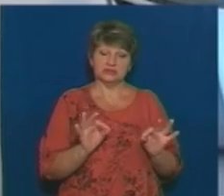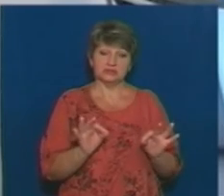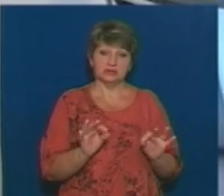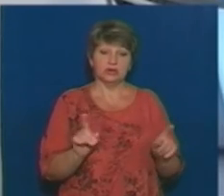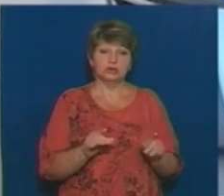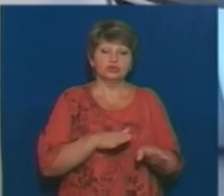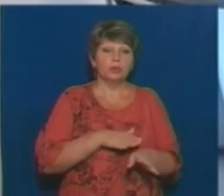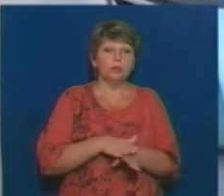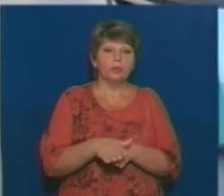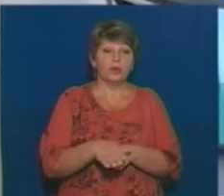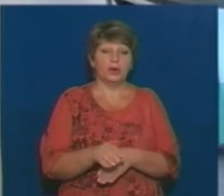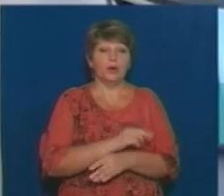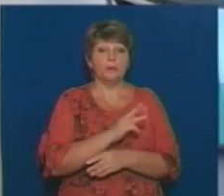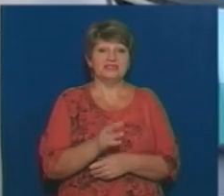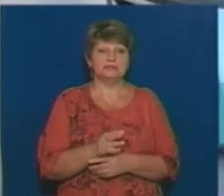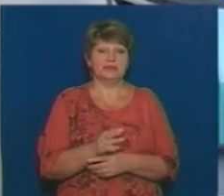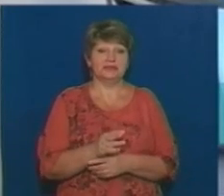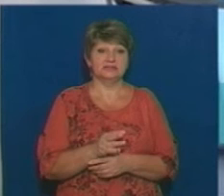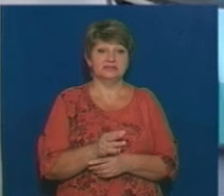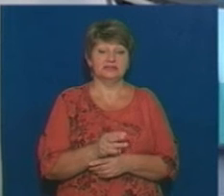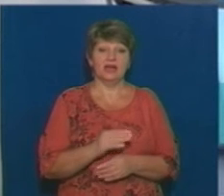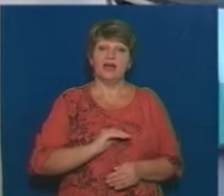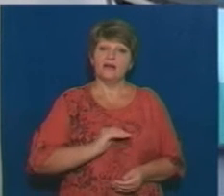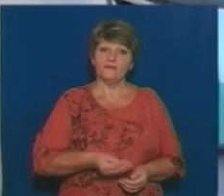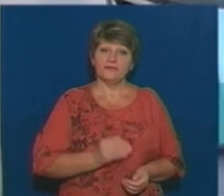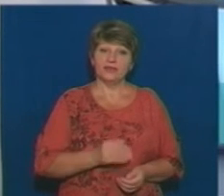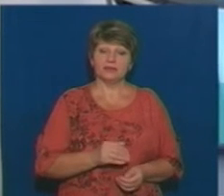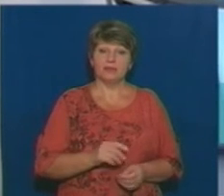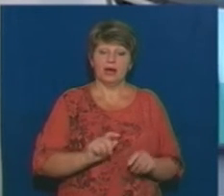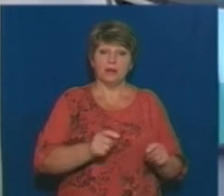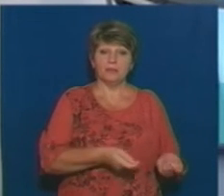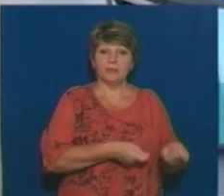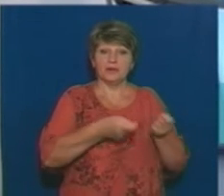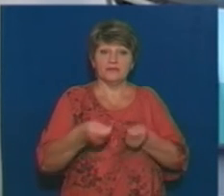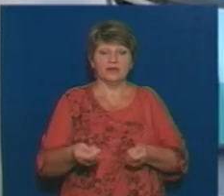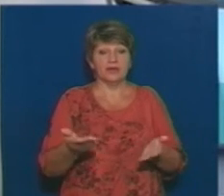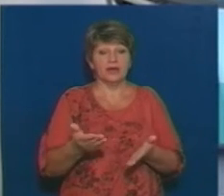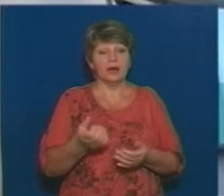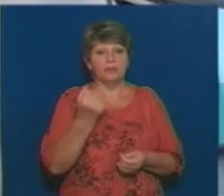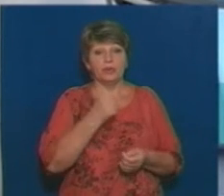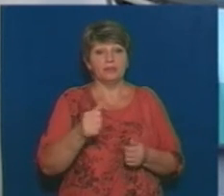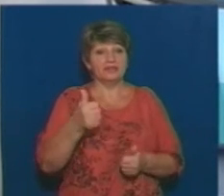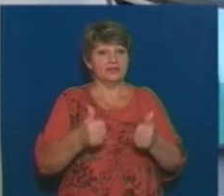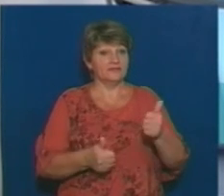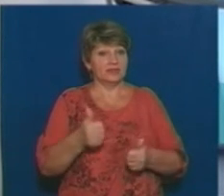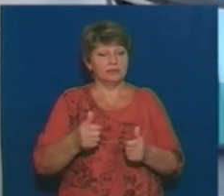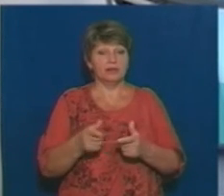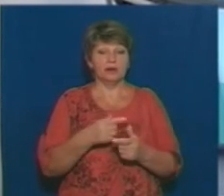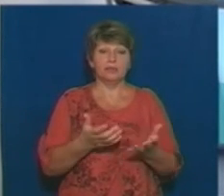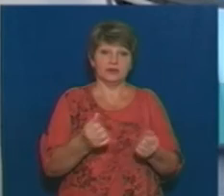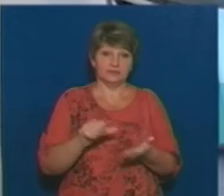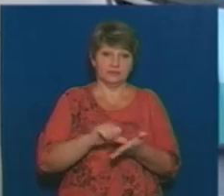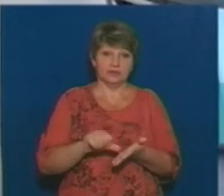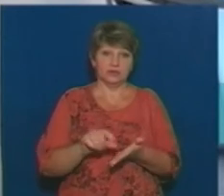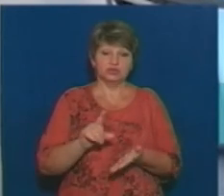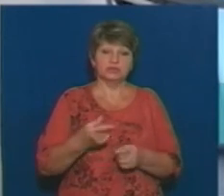забезпечити, щоб фірма-постачальник, яка переможе в тендері або яка буде брати в тендері, щоб це не